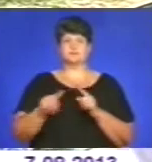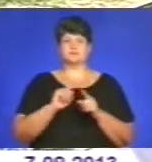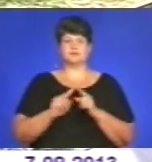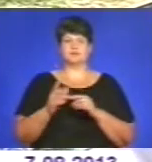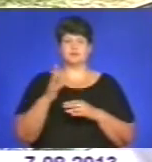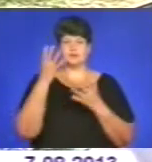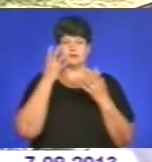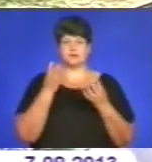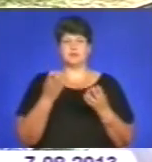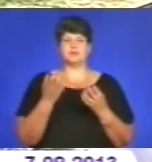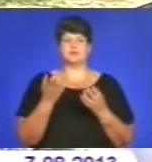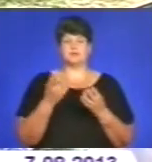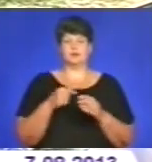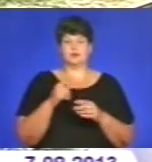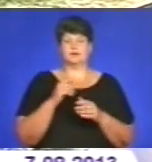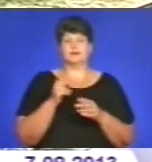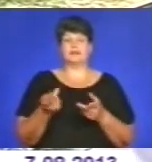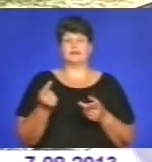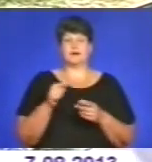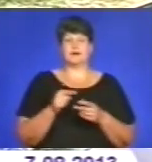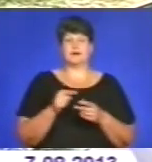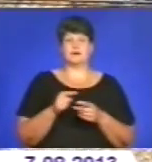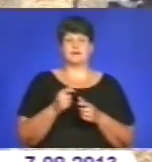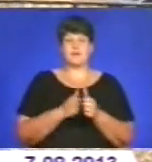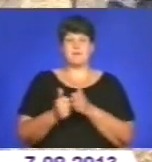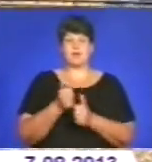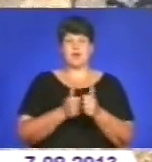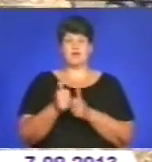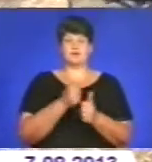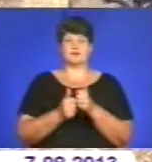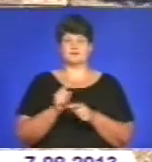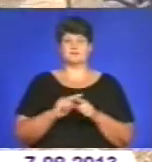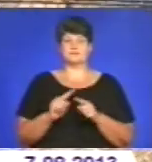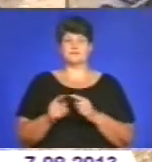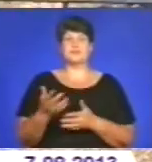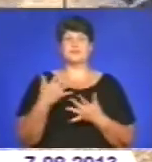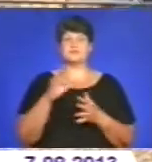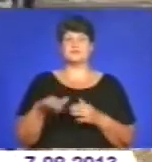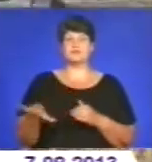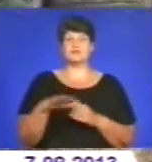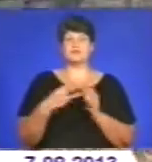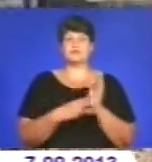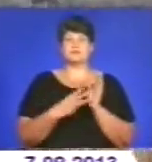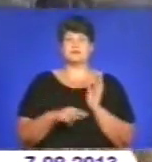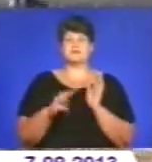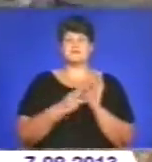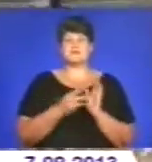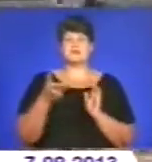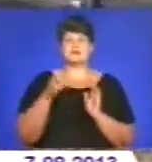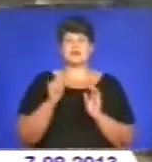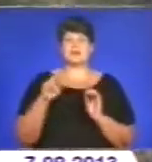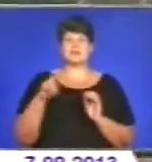зірки, і тако, і так, яка чудовина перегунки. На цій площі господарства, а це 88 гектарів